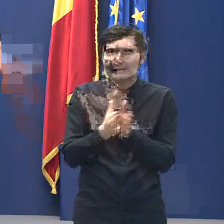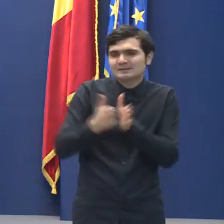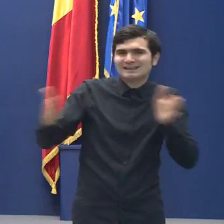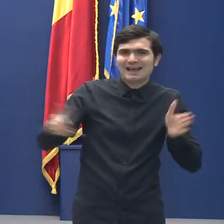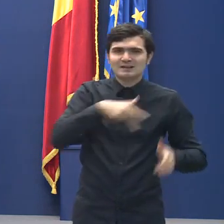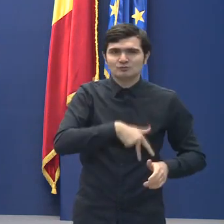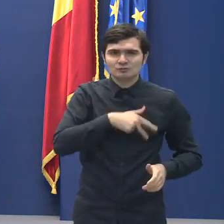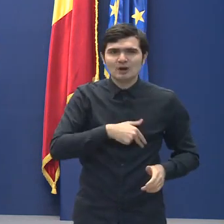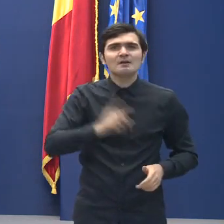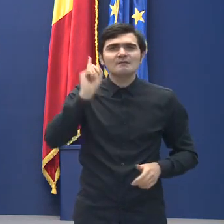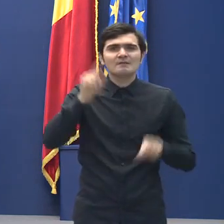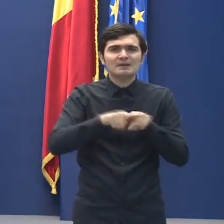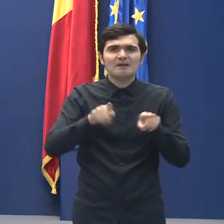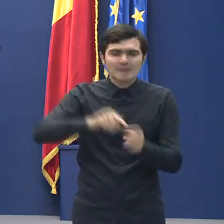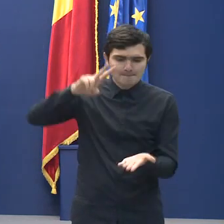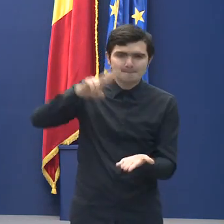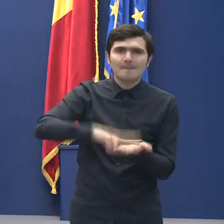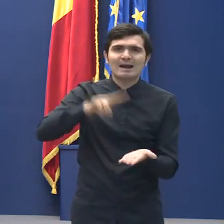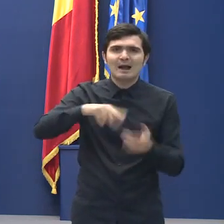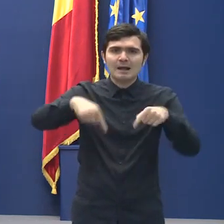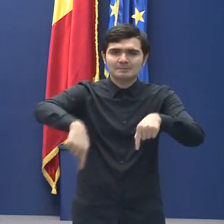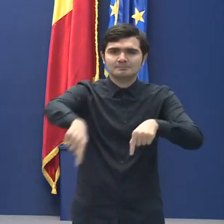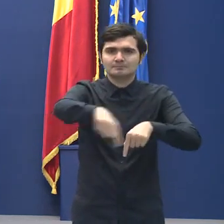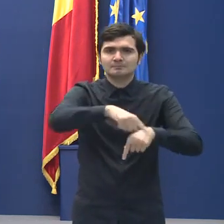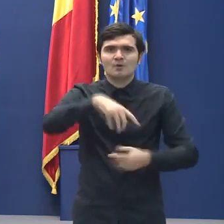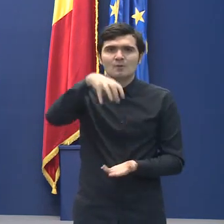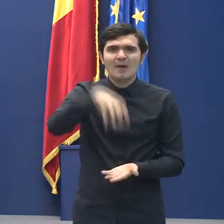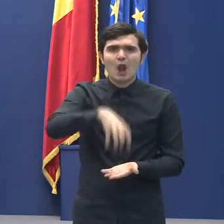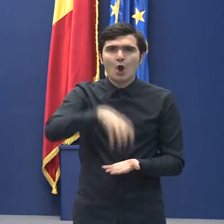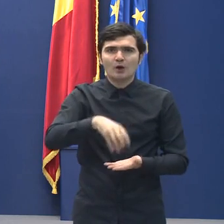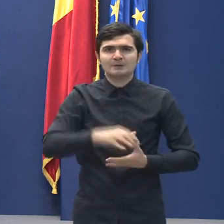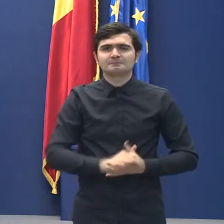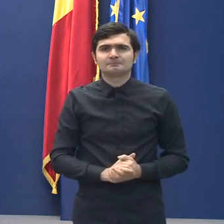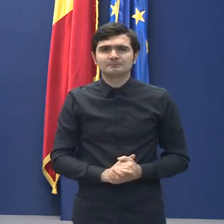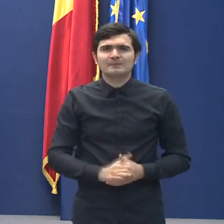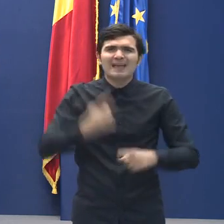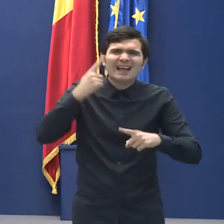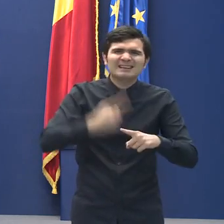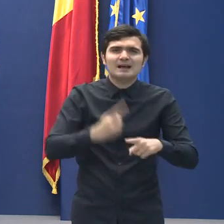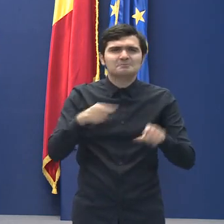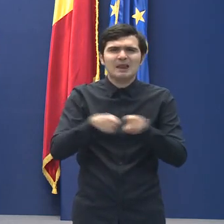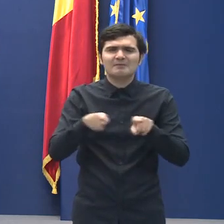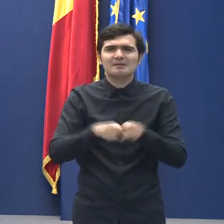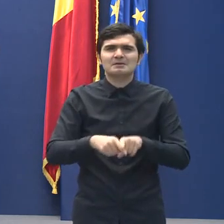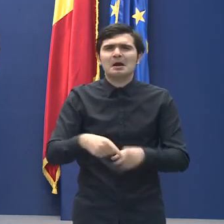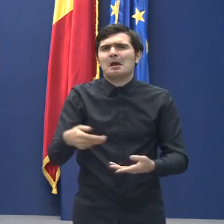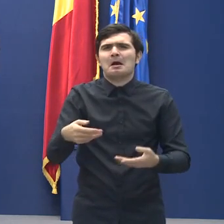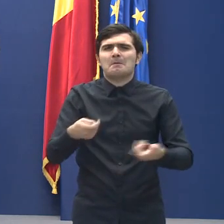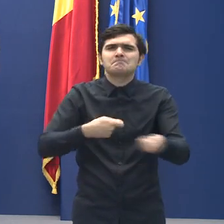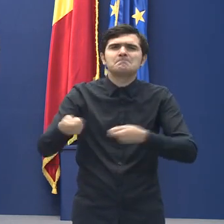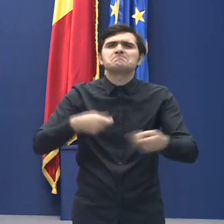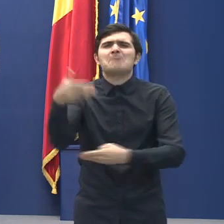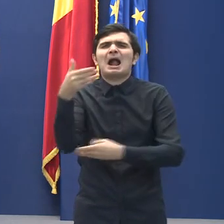distanța fiind marcată în fața locului special amenajat, exact ca la magazinele